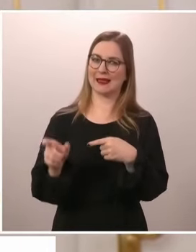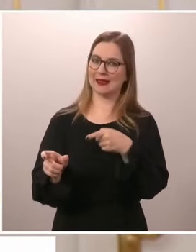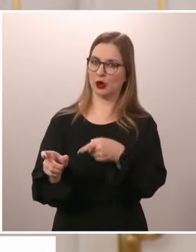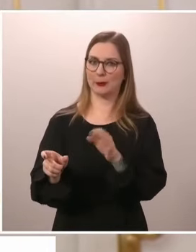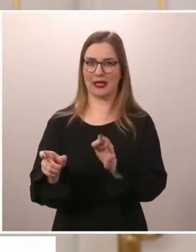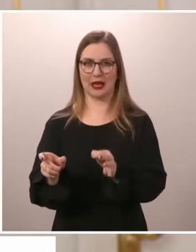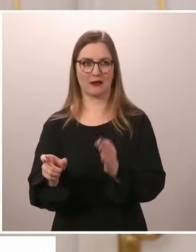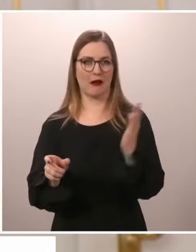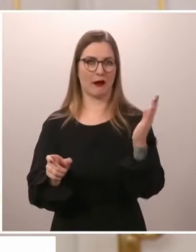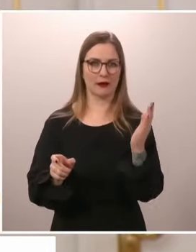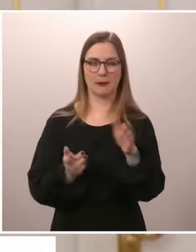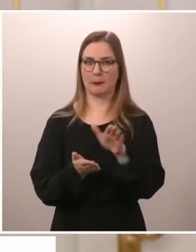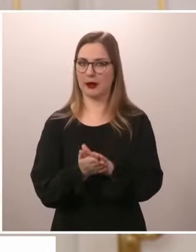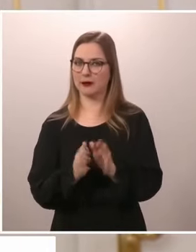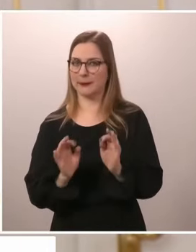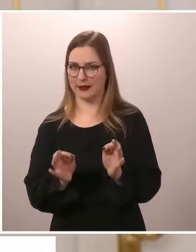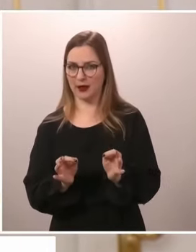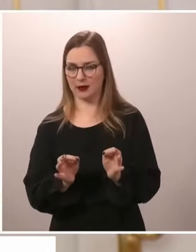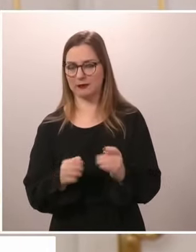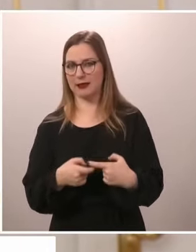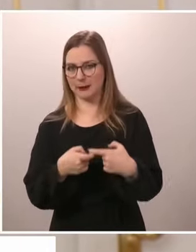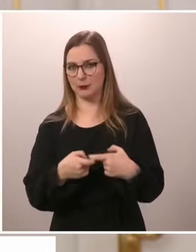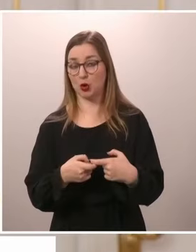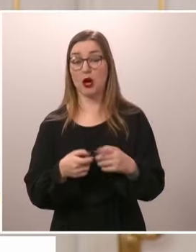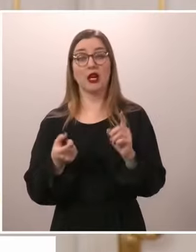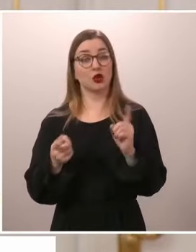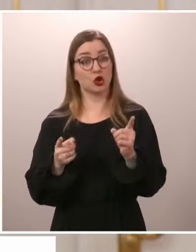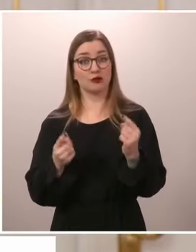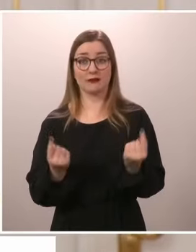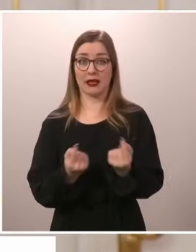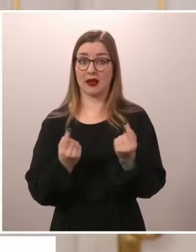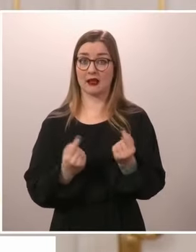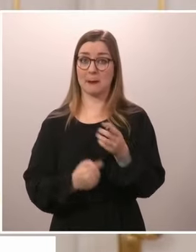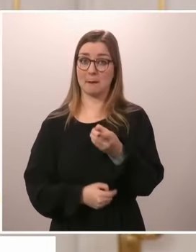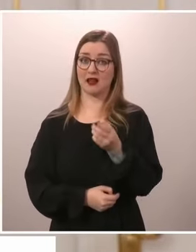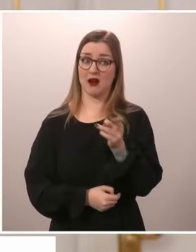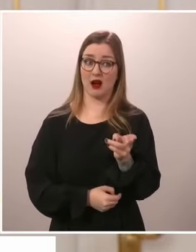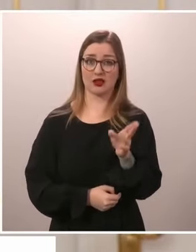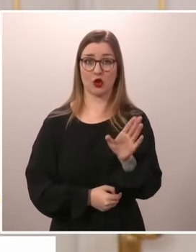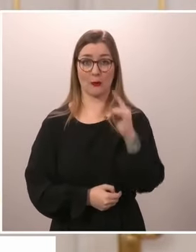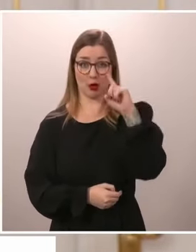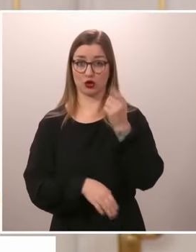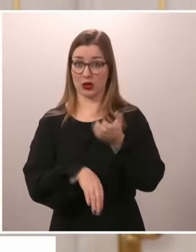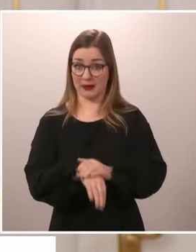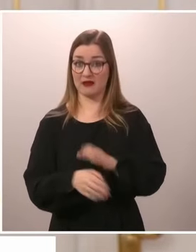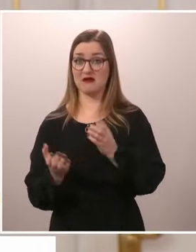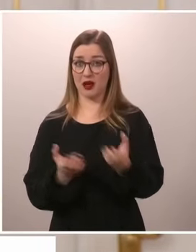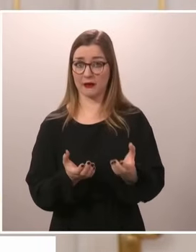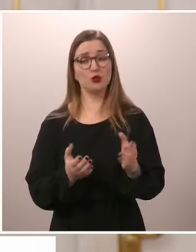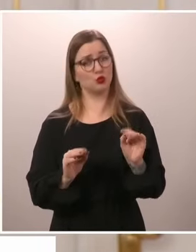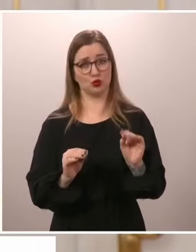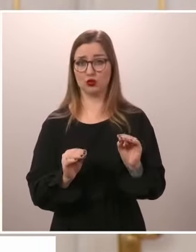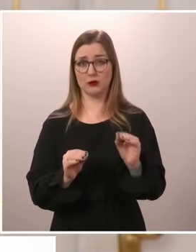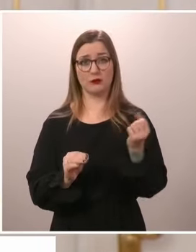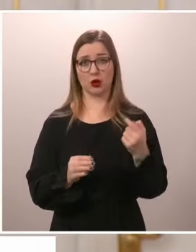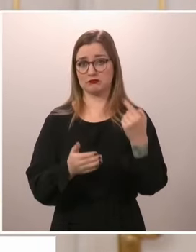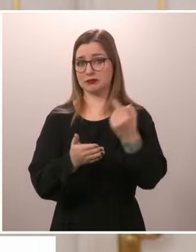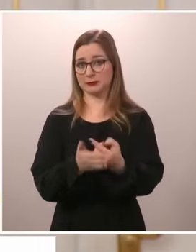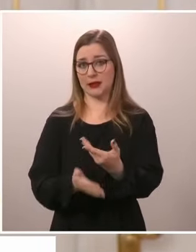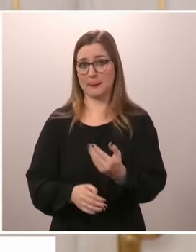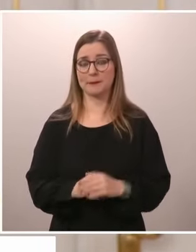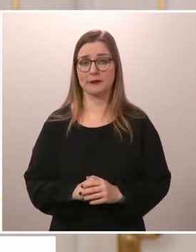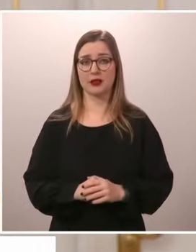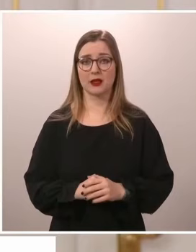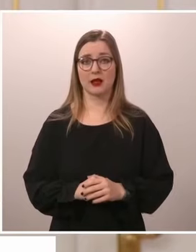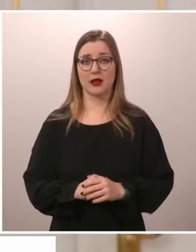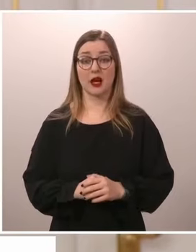Jos tulee sellainen tilanne, jossa tarvitaan Pekka Haaviston kaltaista osaamista, niin ilman muuta. Yksi syy tietysti sille, että otin